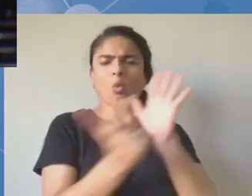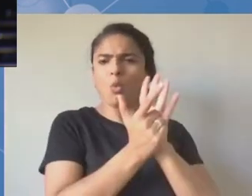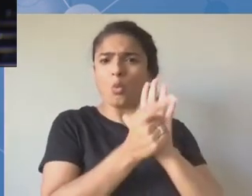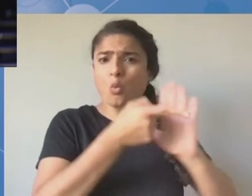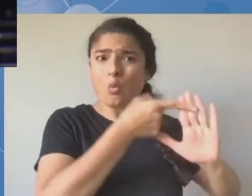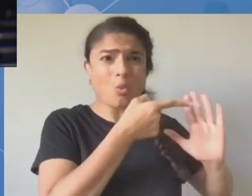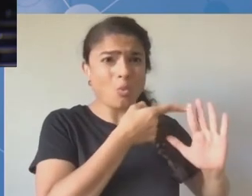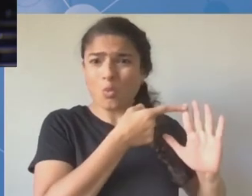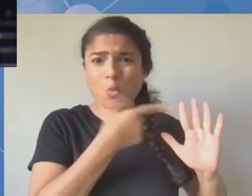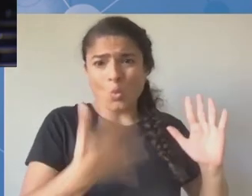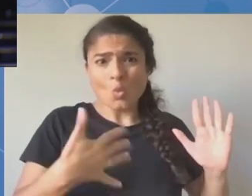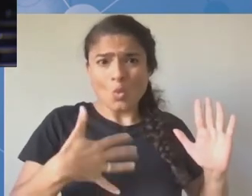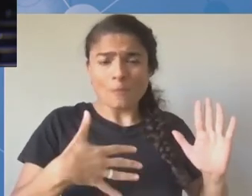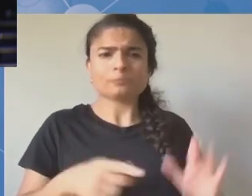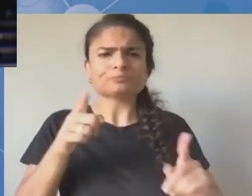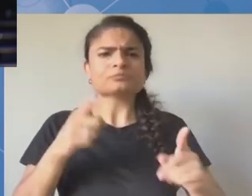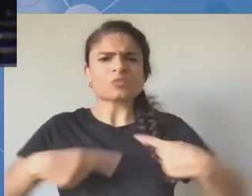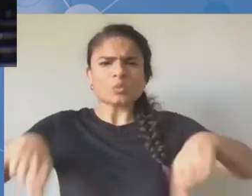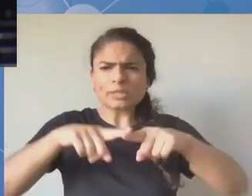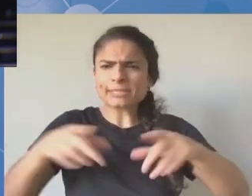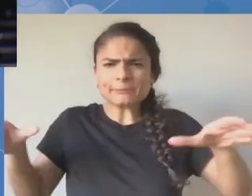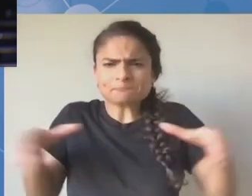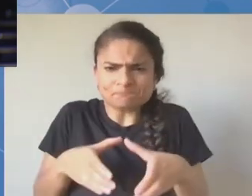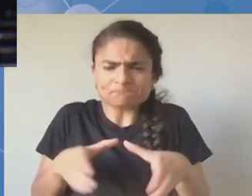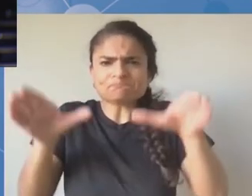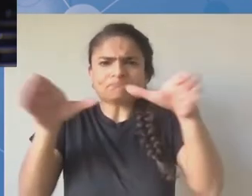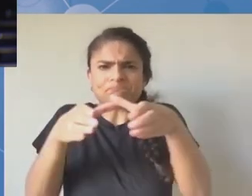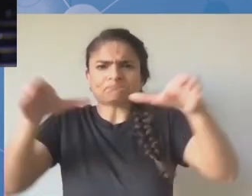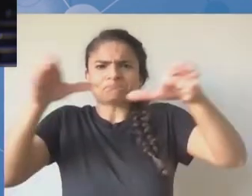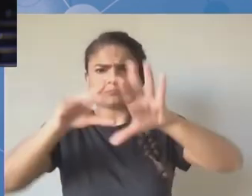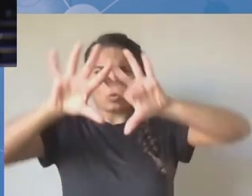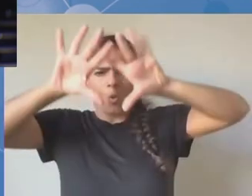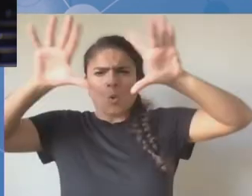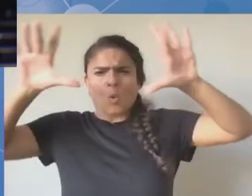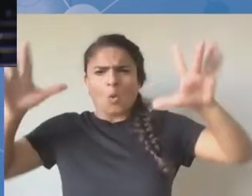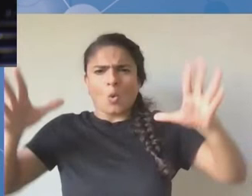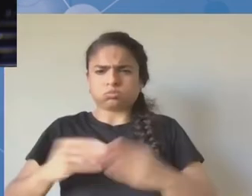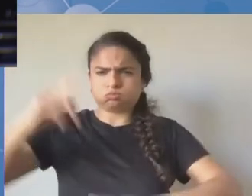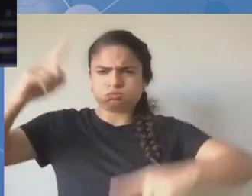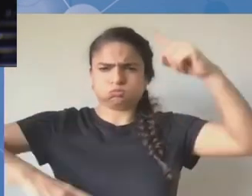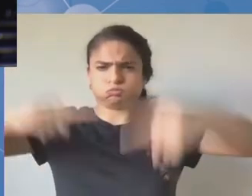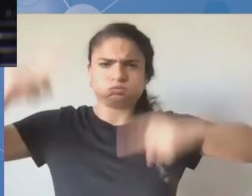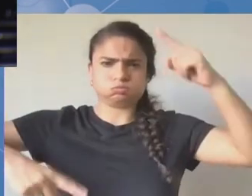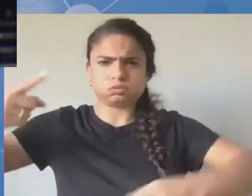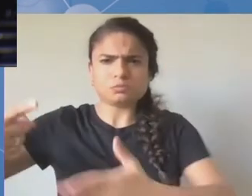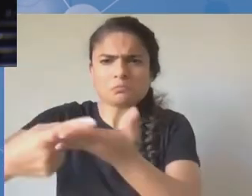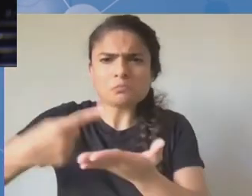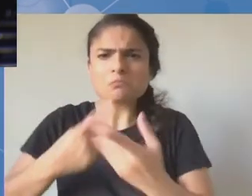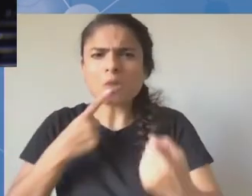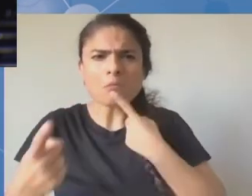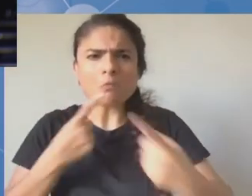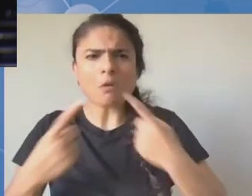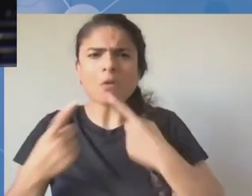poza ustalenia prawne. Mam taki plan, żeby te